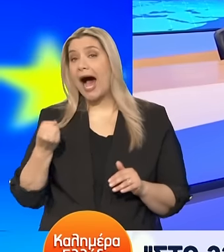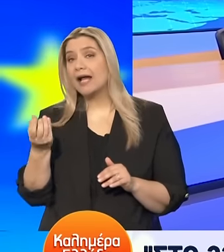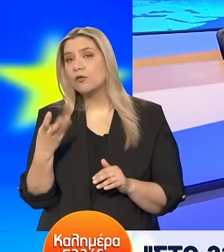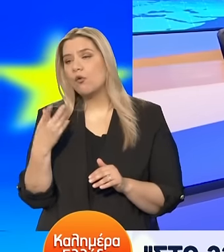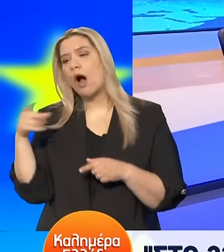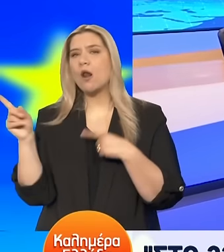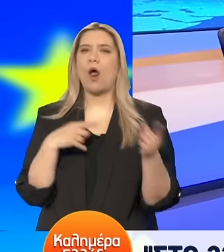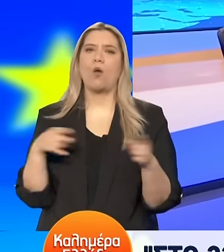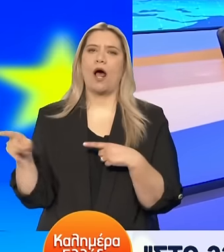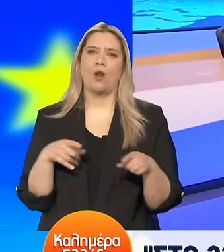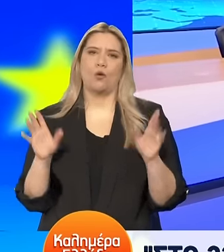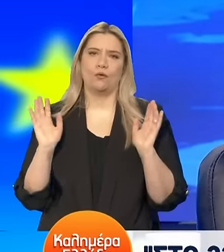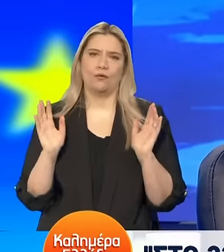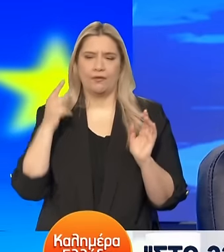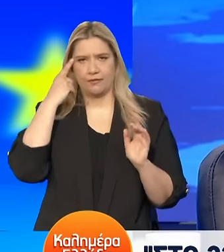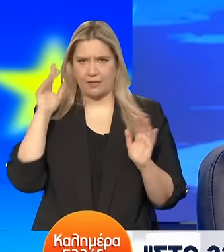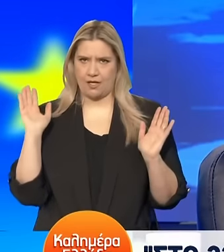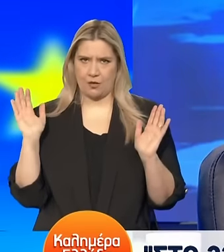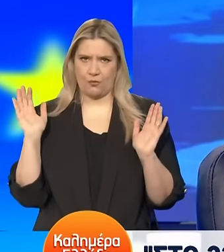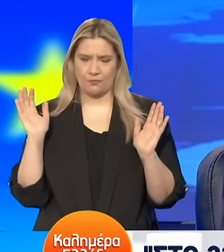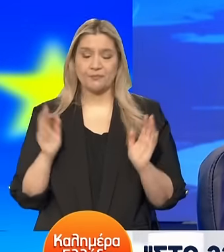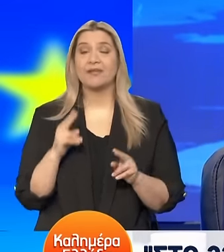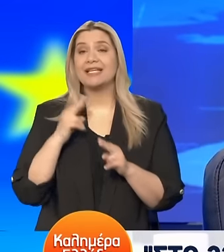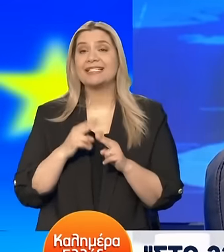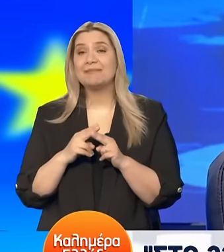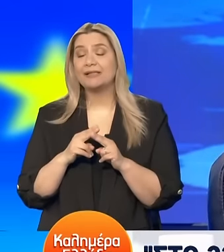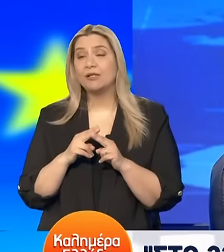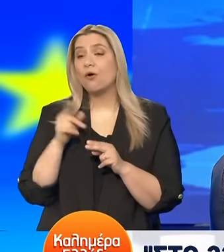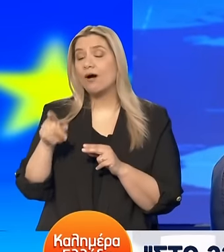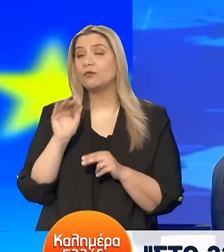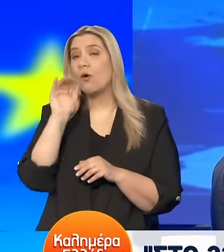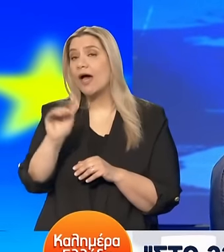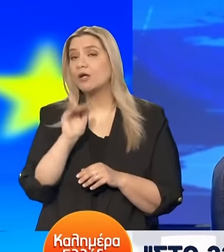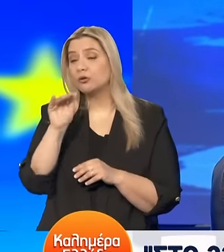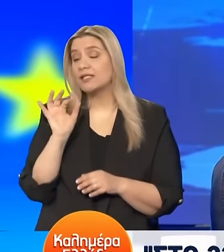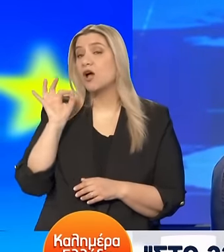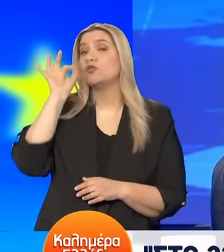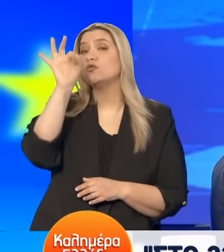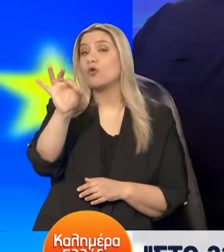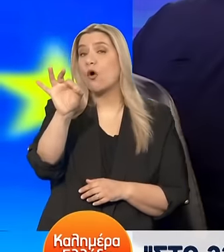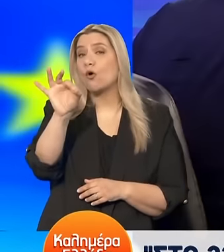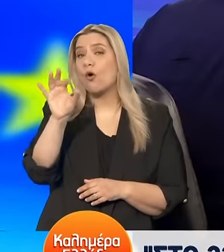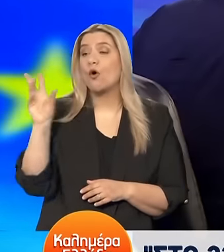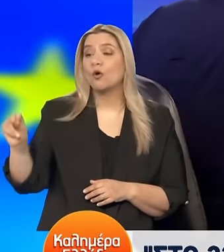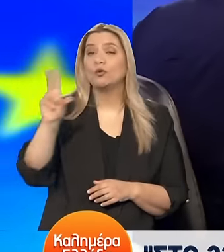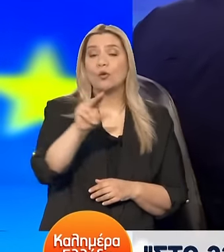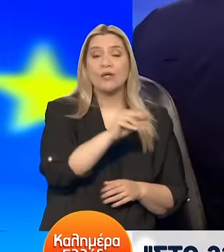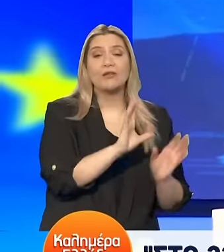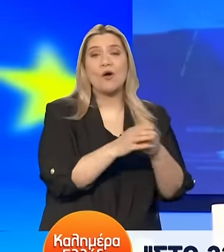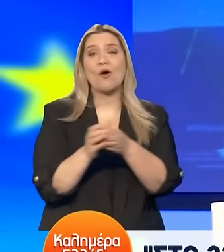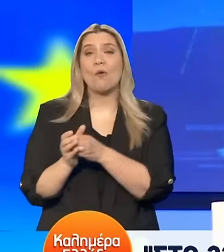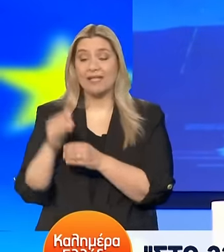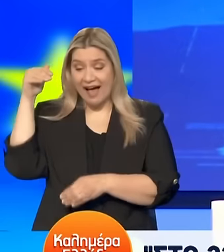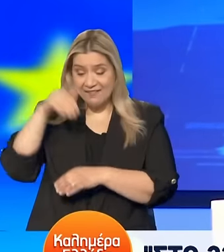ευρωβουλευτών Άρα το ενδιαφέρον είναι να κάνετε αυτή την ερώτηση Για το στόχο και στα άλλα κόμματα Ώστε το βράδυ των